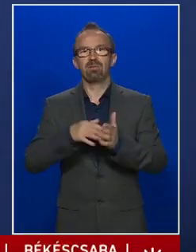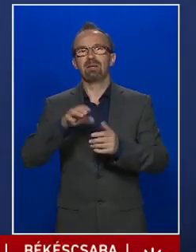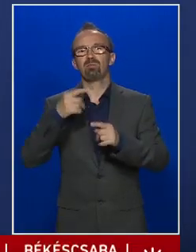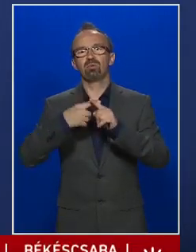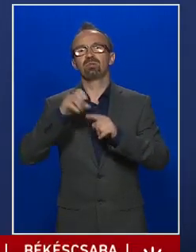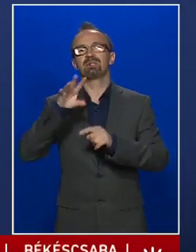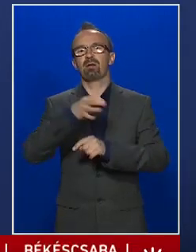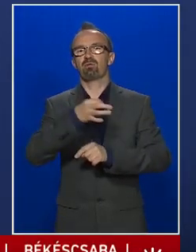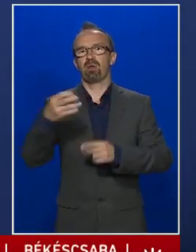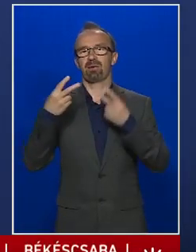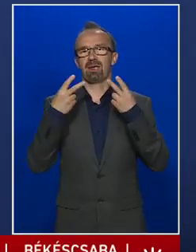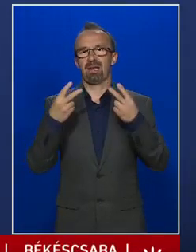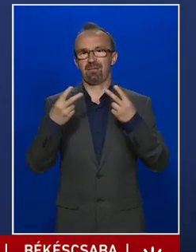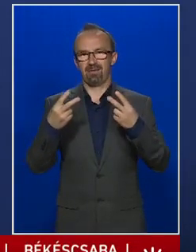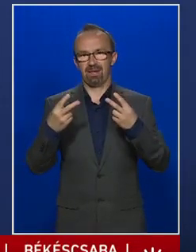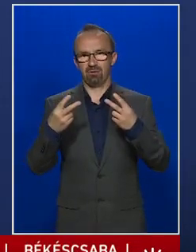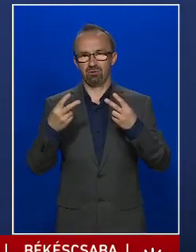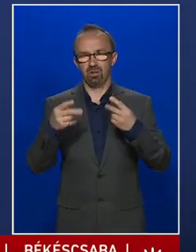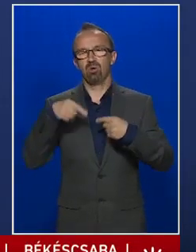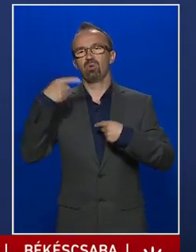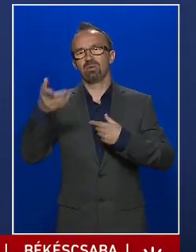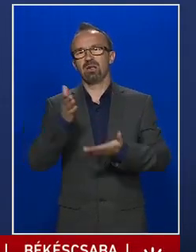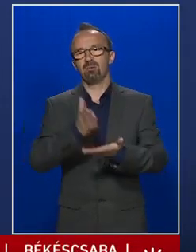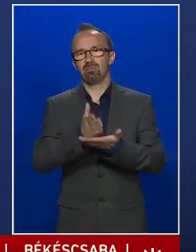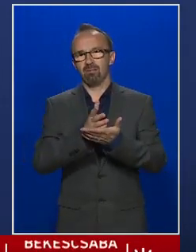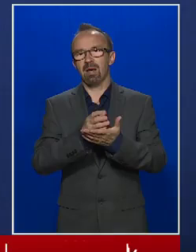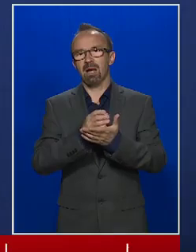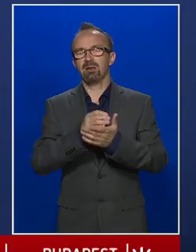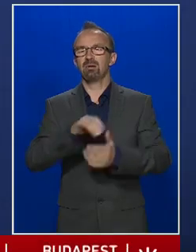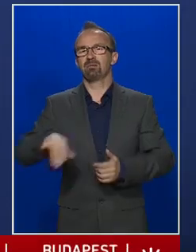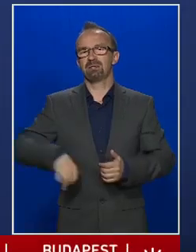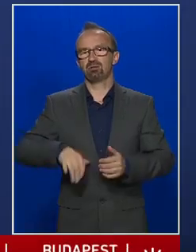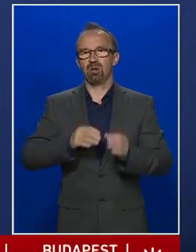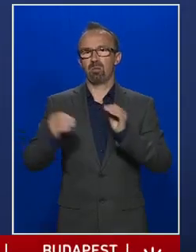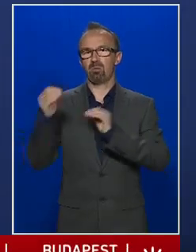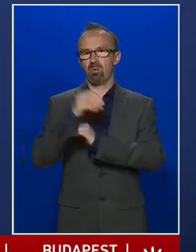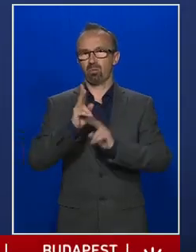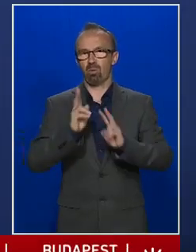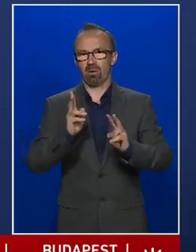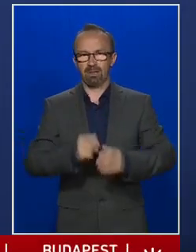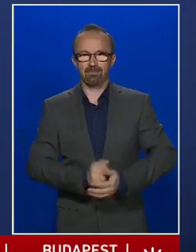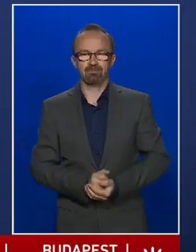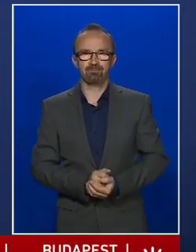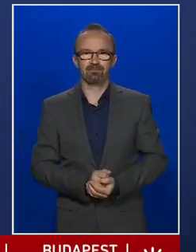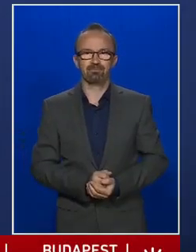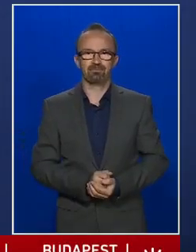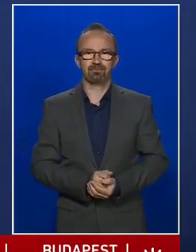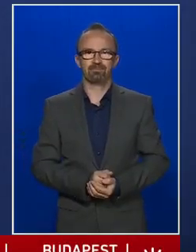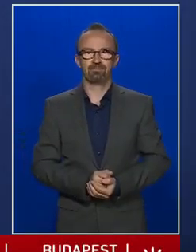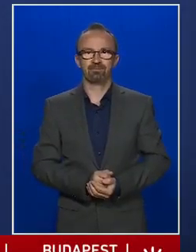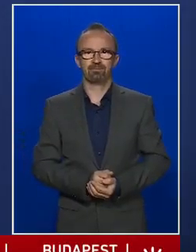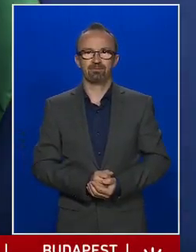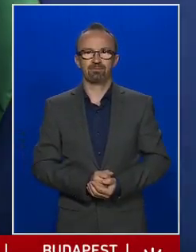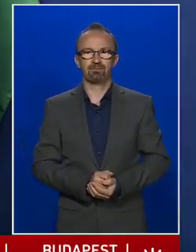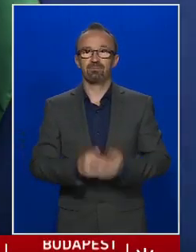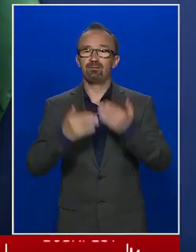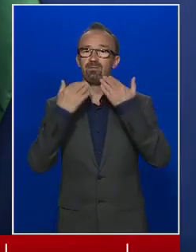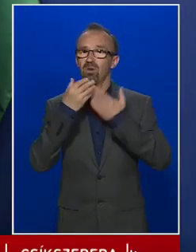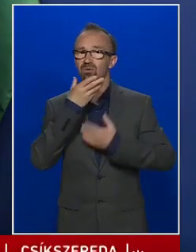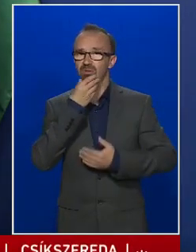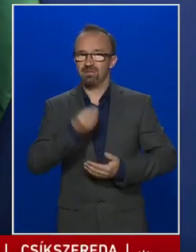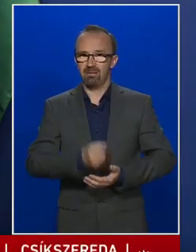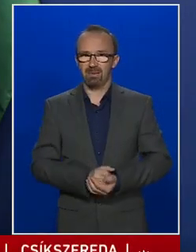napig, amikor ezt majd már biztonságban el tudják végezni a kollégák. Köszönöm